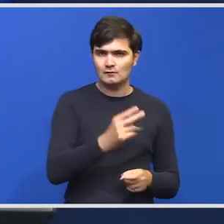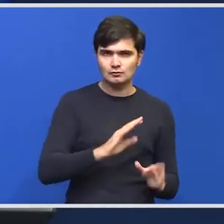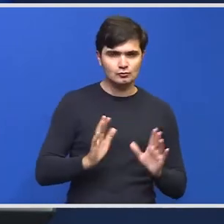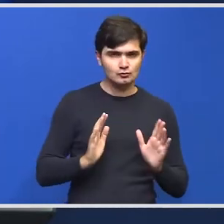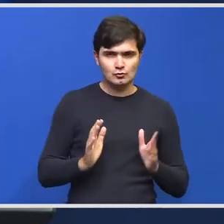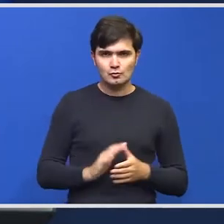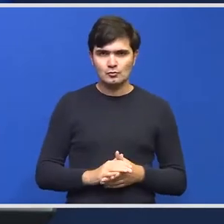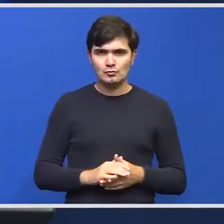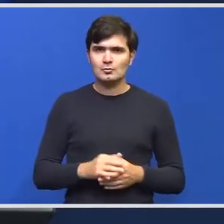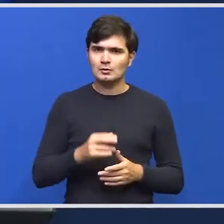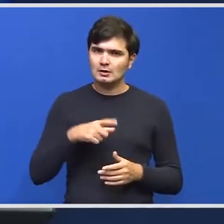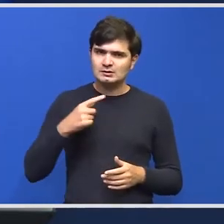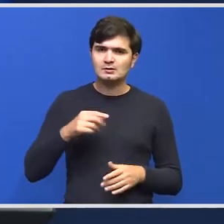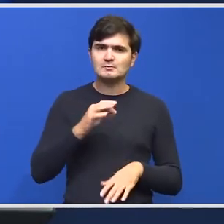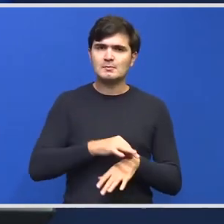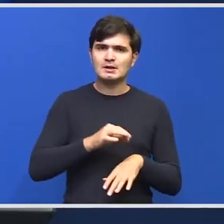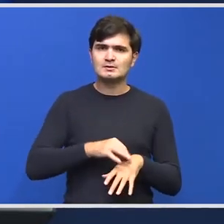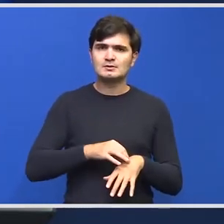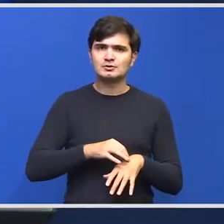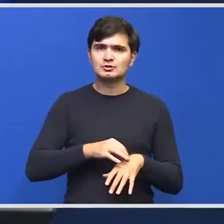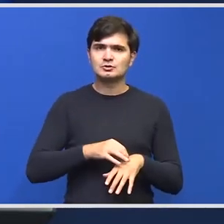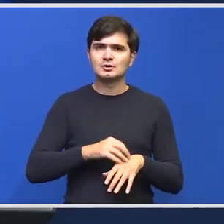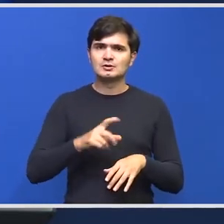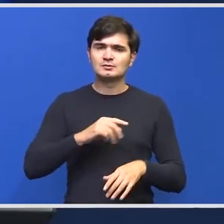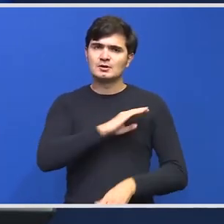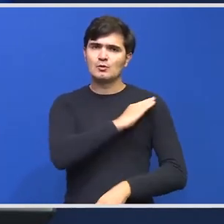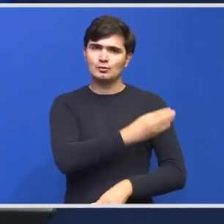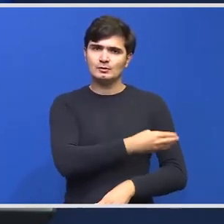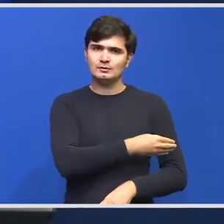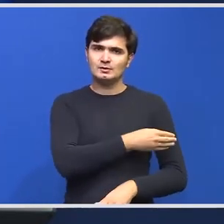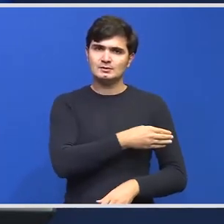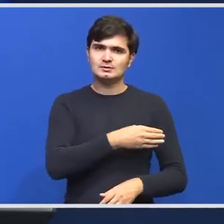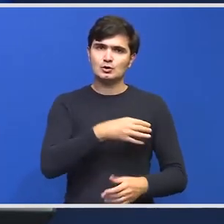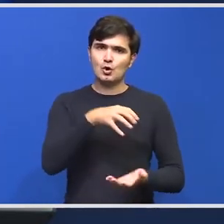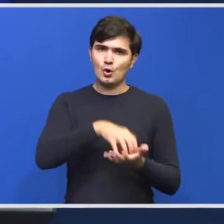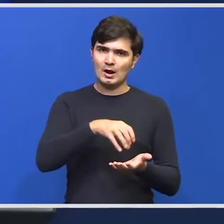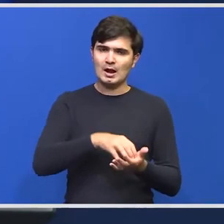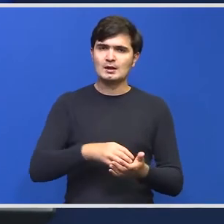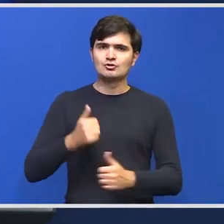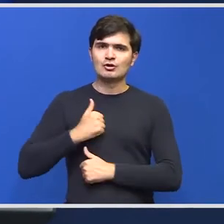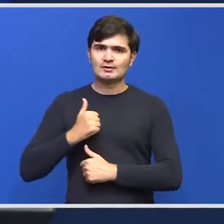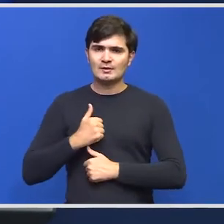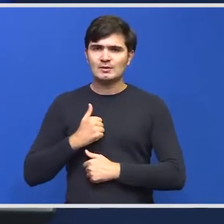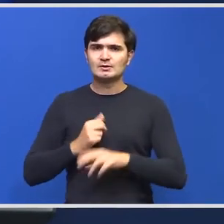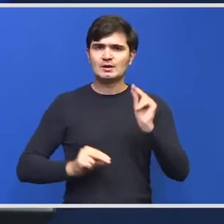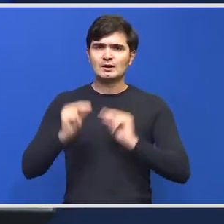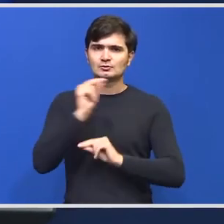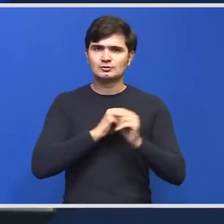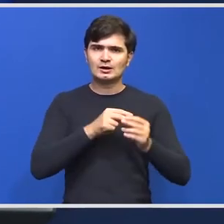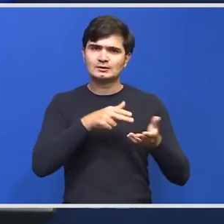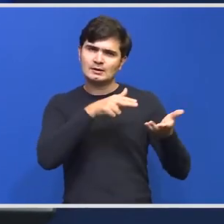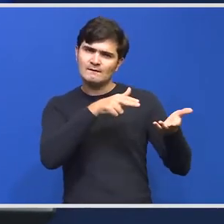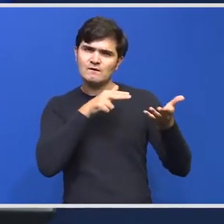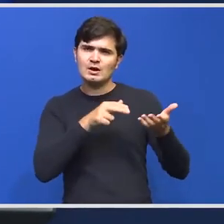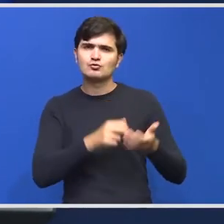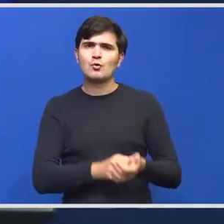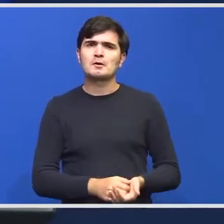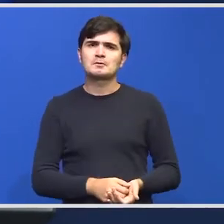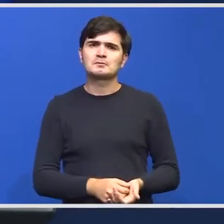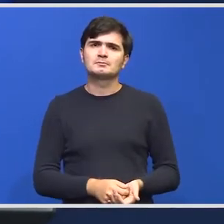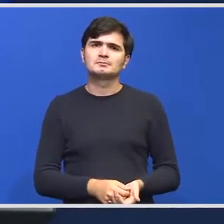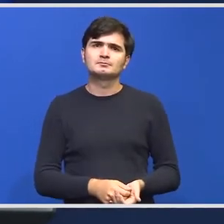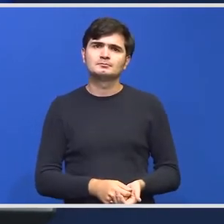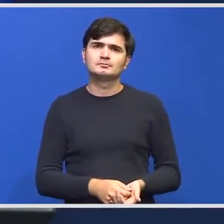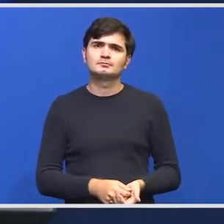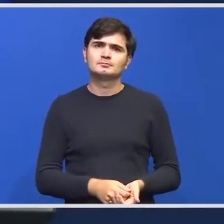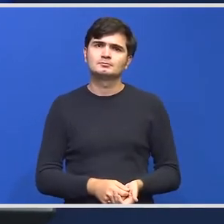vorbim de medici veterinari vorbim de autoritate publică locală vorbim de jandarmerie de asociația de vânători de gestionare fondurilor de vânătoare